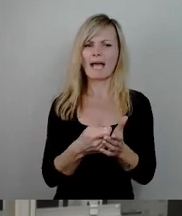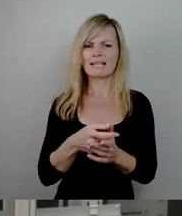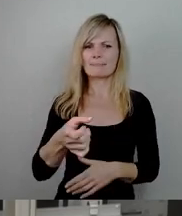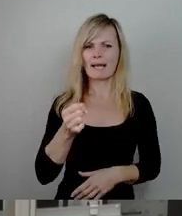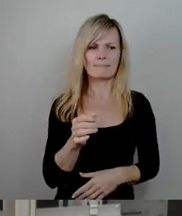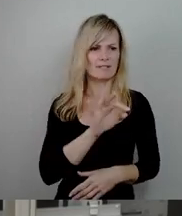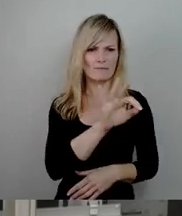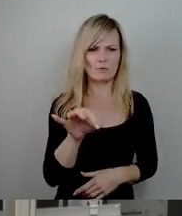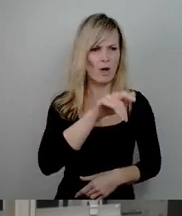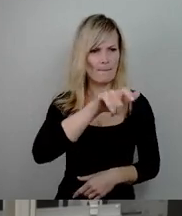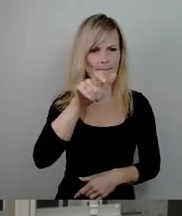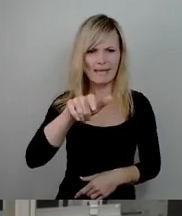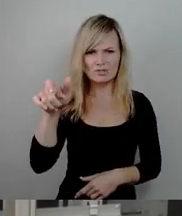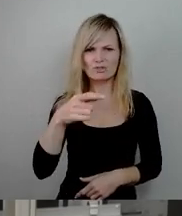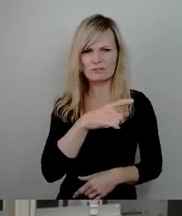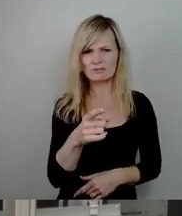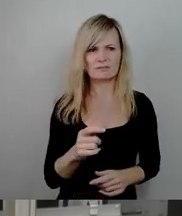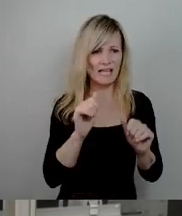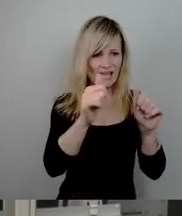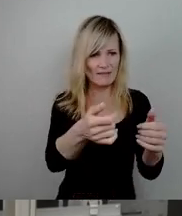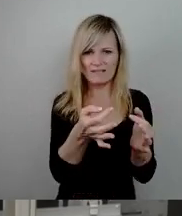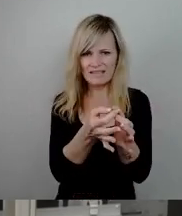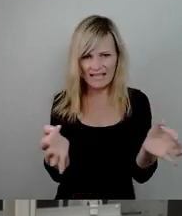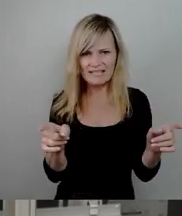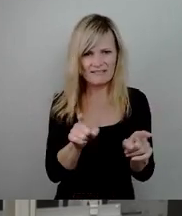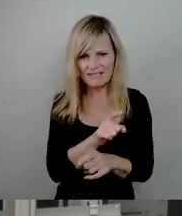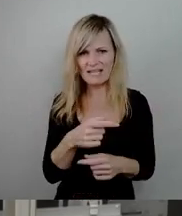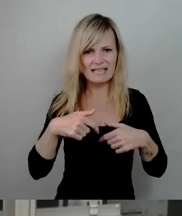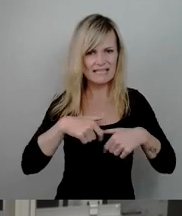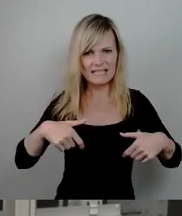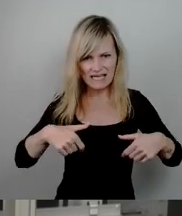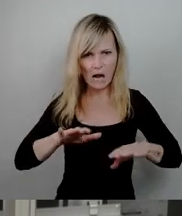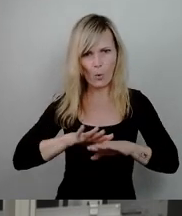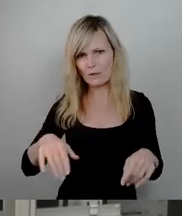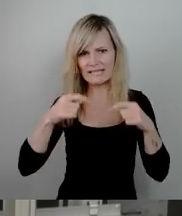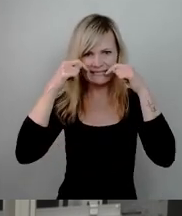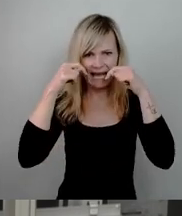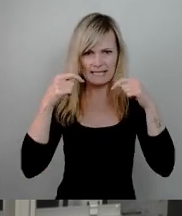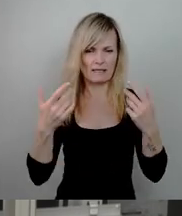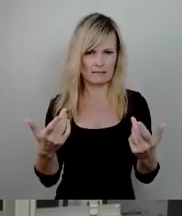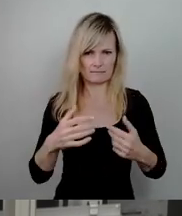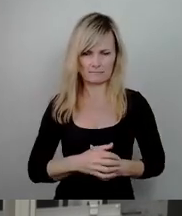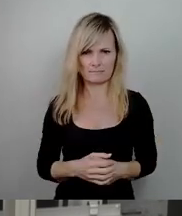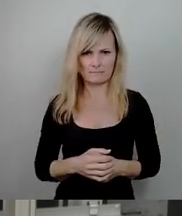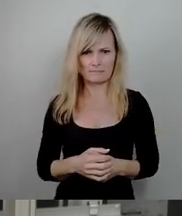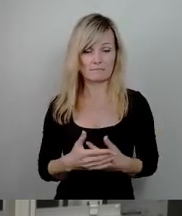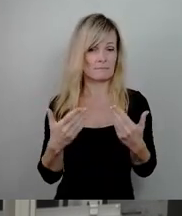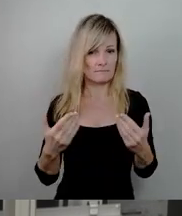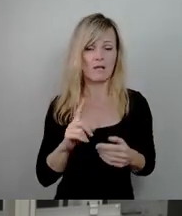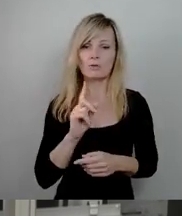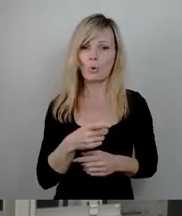zahlenloser Tiger. Weiter möchte ich erinnern an das Thema, als wir uns gestritten haben über